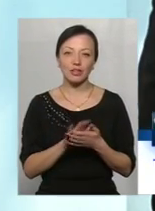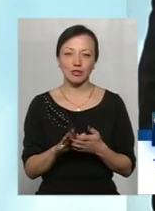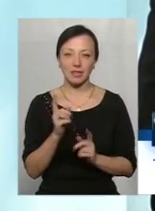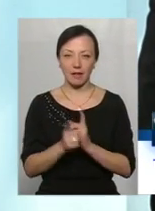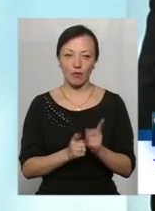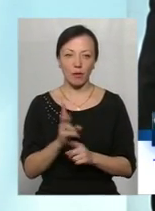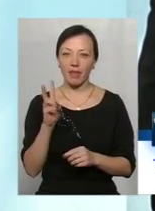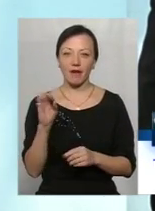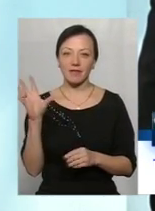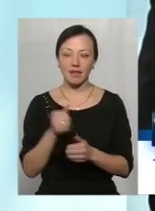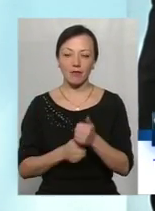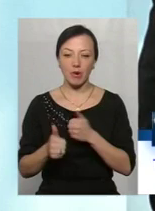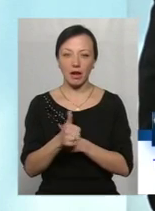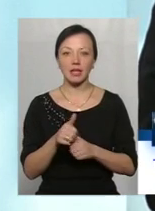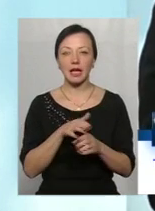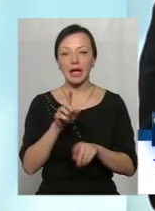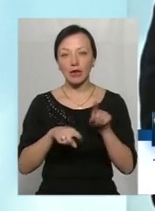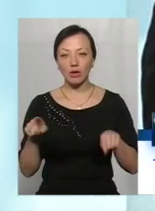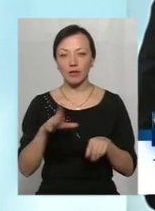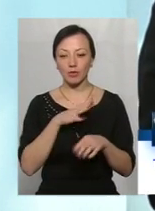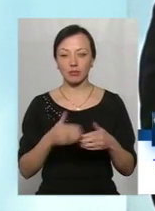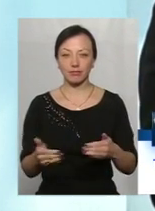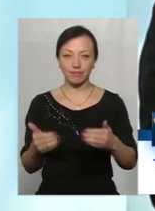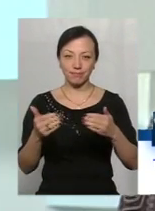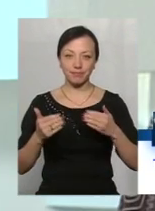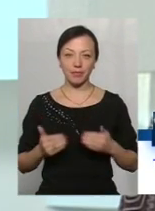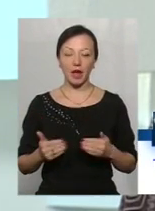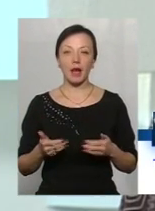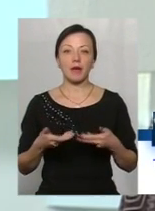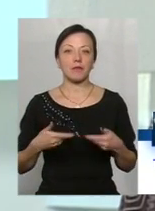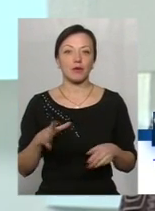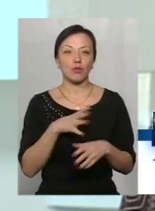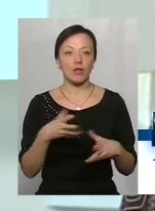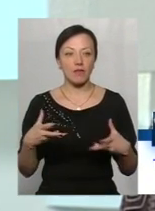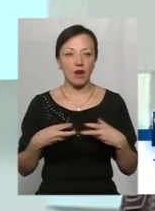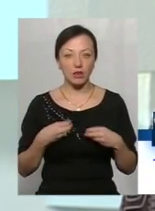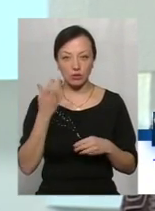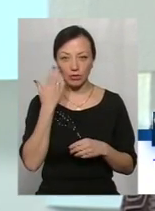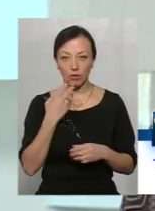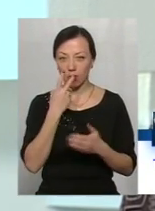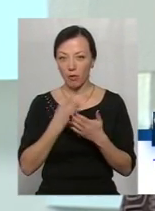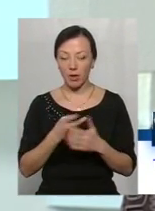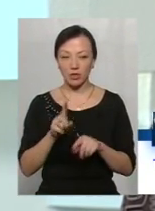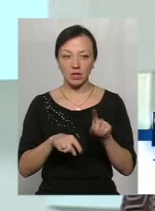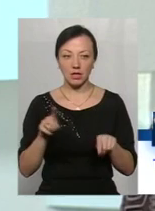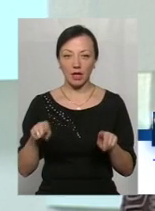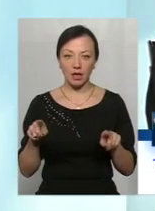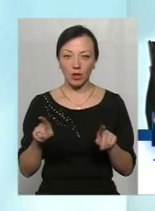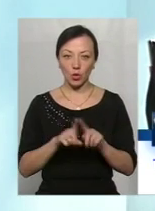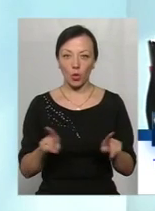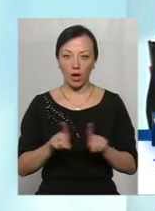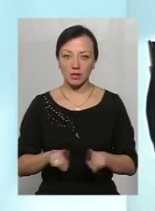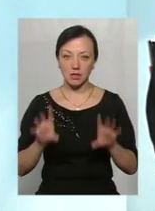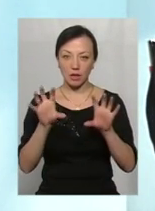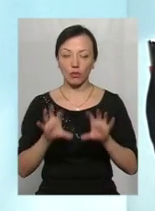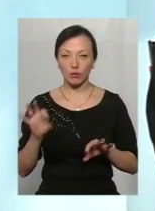вперед. Інколи відбуваються такі відкоти. Ми були вражені, коли ми побачили деякі нюанси